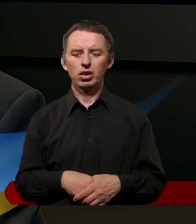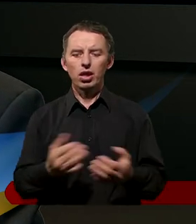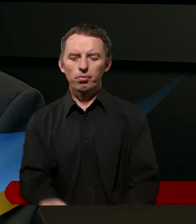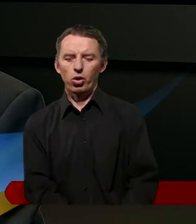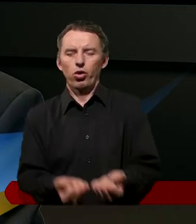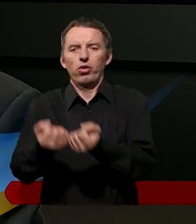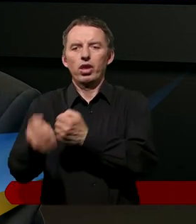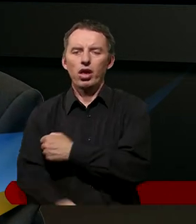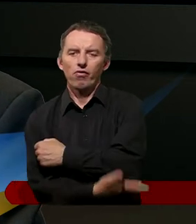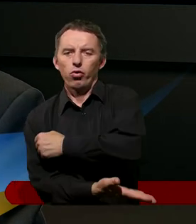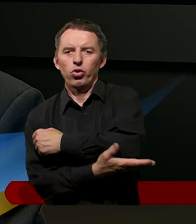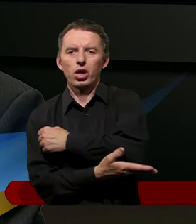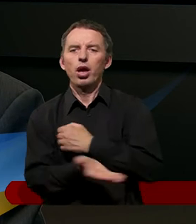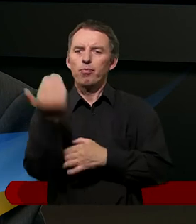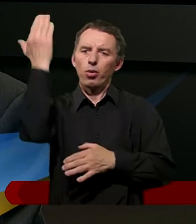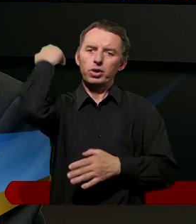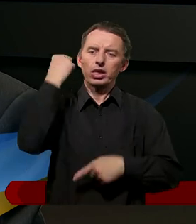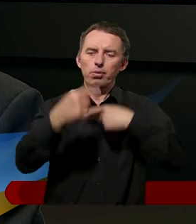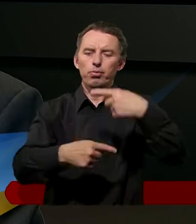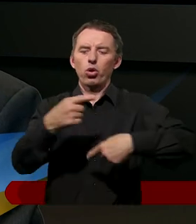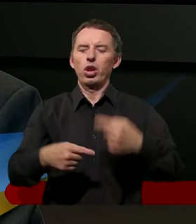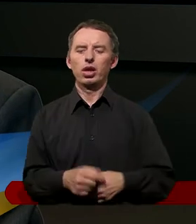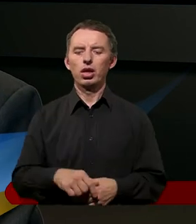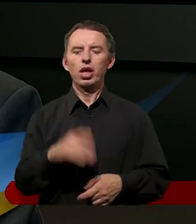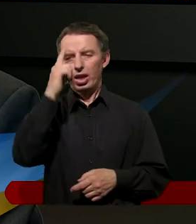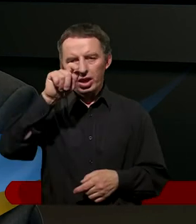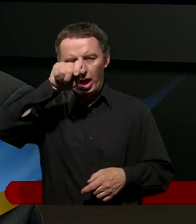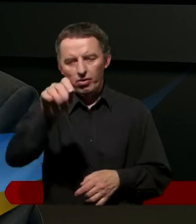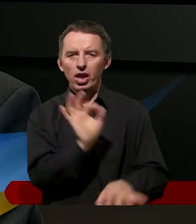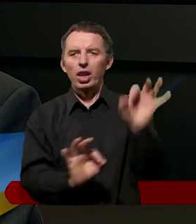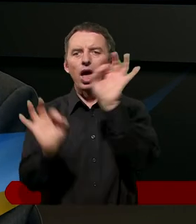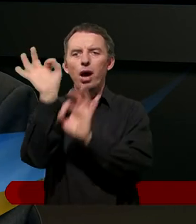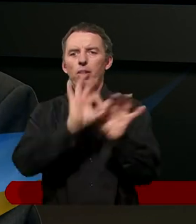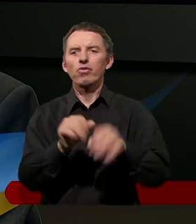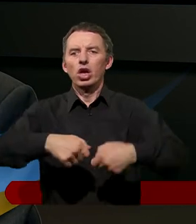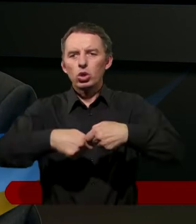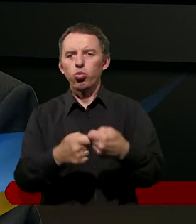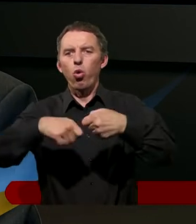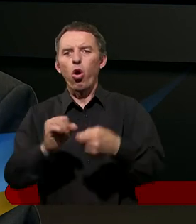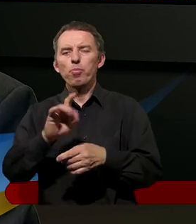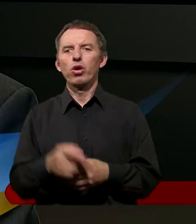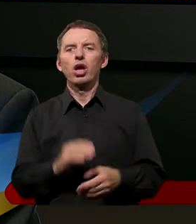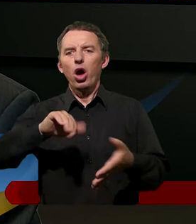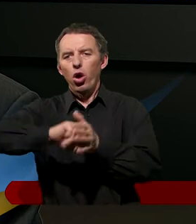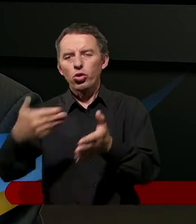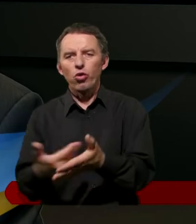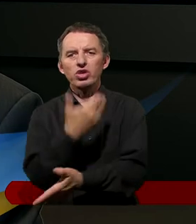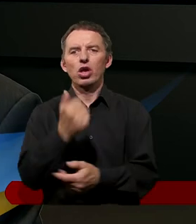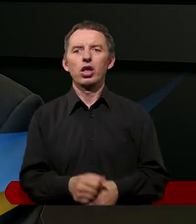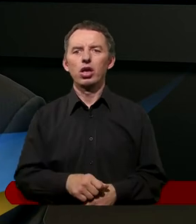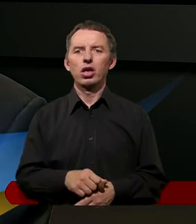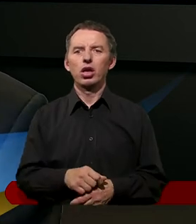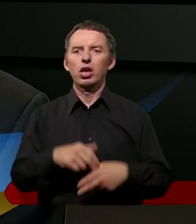Podźwigniesz fundamenty poprzednich pokoleń. Nazwą Cię naprawiaczem wyłomów, odnowicielem,